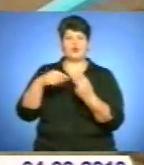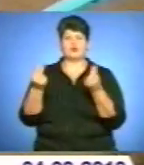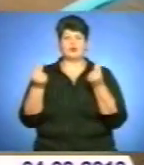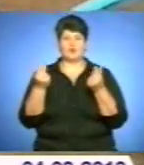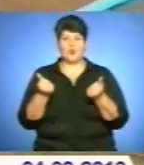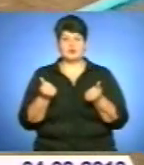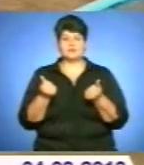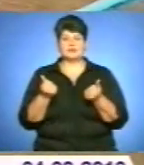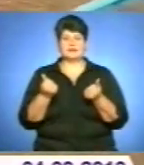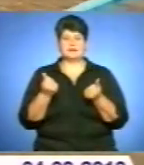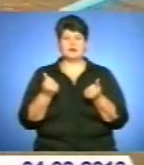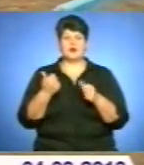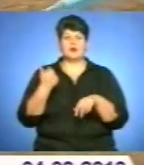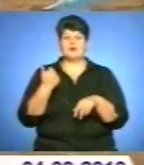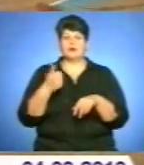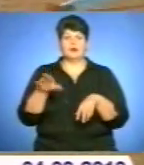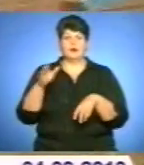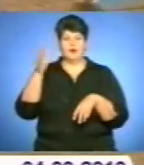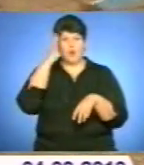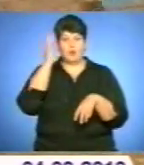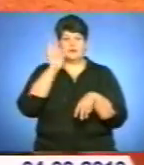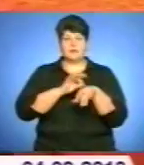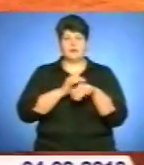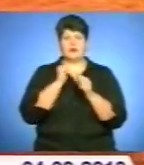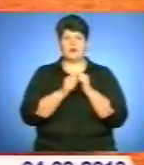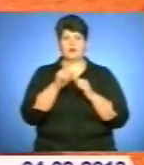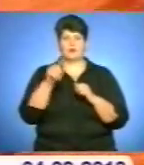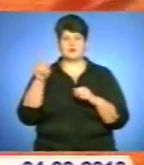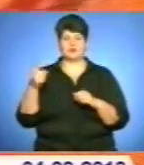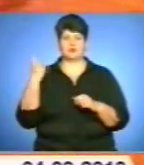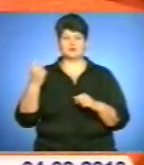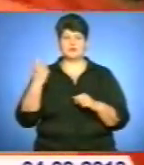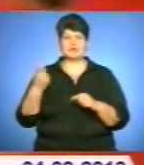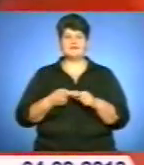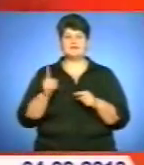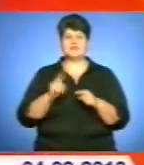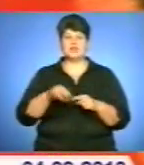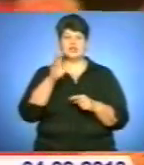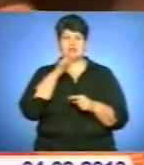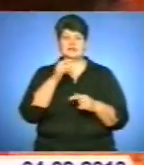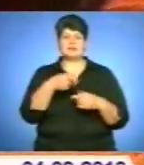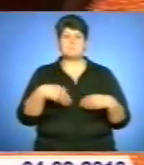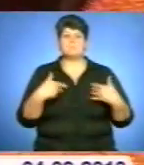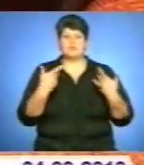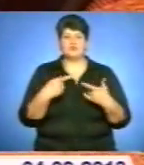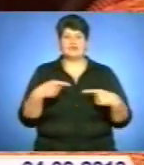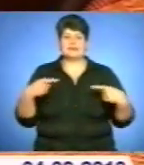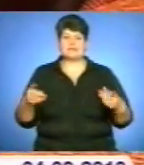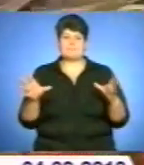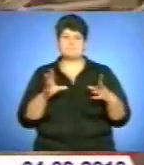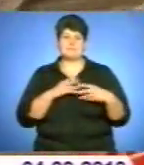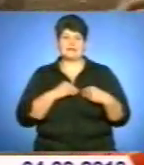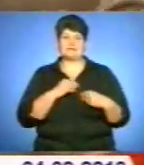посівної – головний біль кожного керівника господарства. Традиційно в цю пору свої послуги їм пропонують різні партнерські